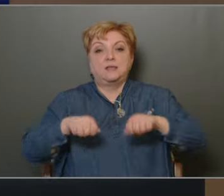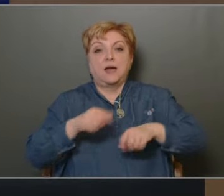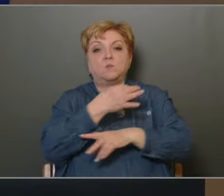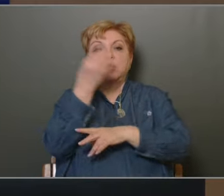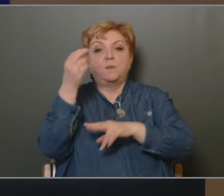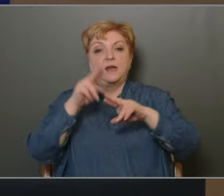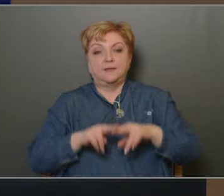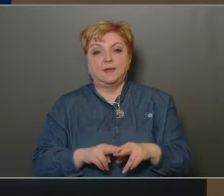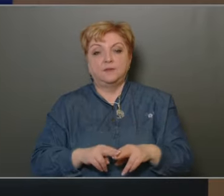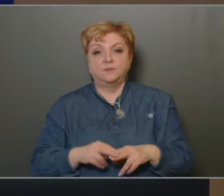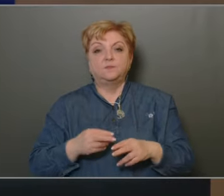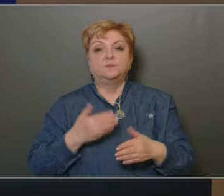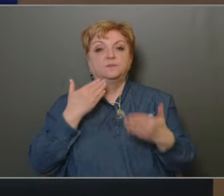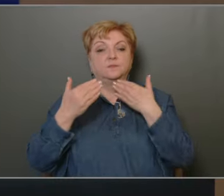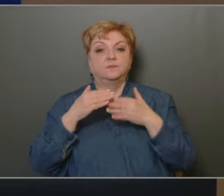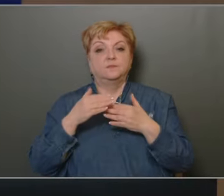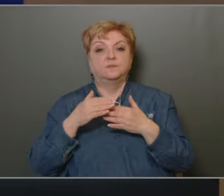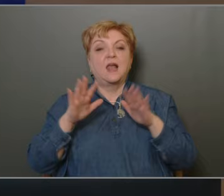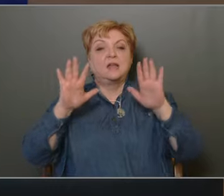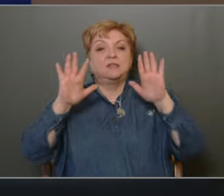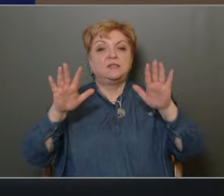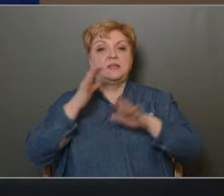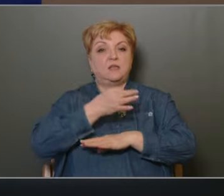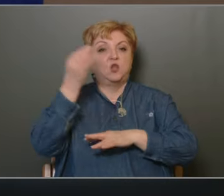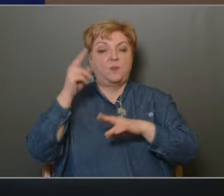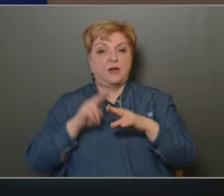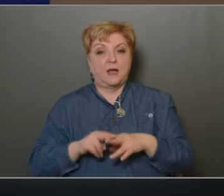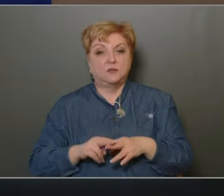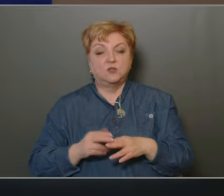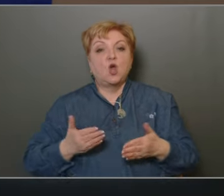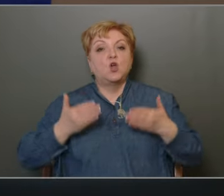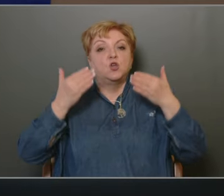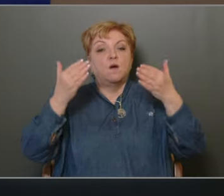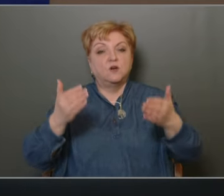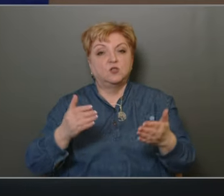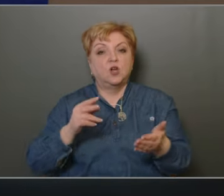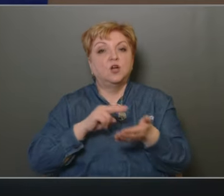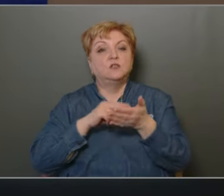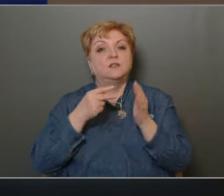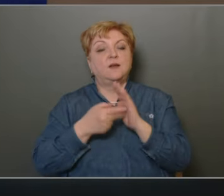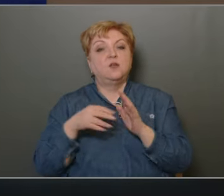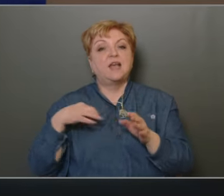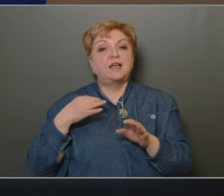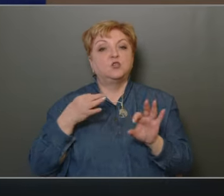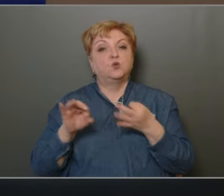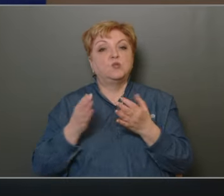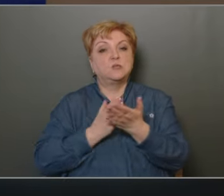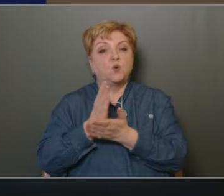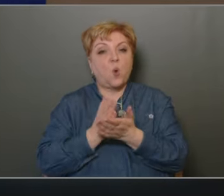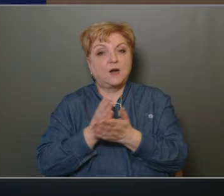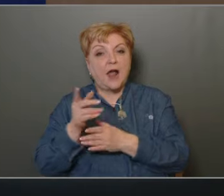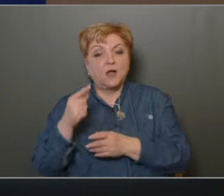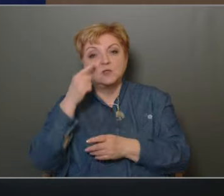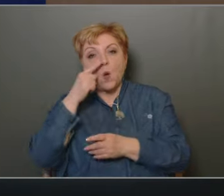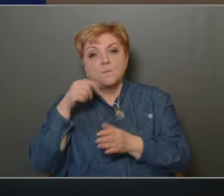lezártam. Tárgyaljuk tizedik napirendünket, javaslat, kerületi egészségügyi szolgálat közhasznú non